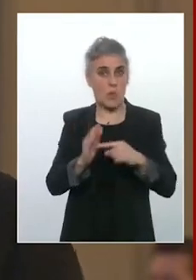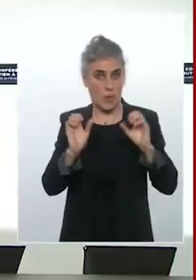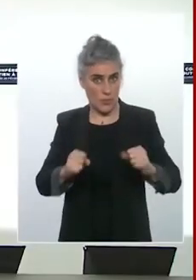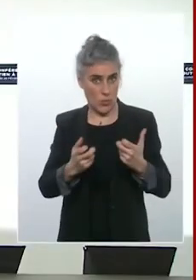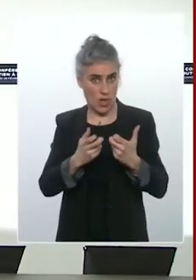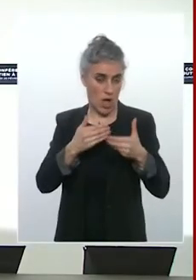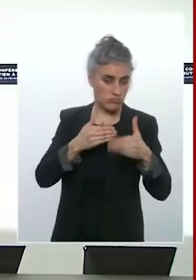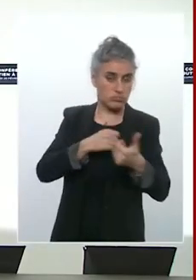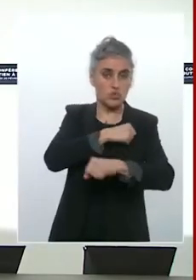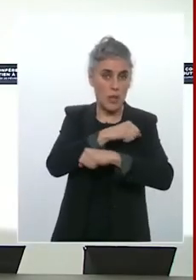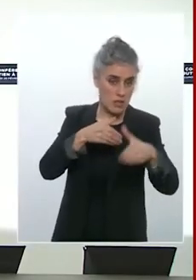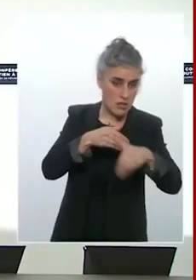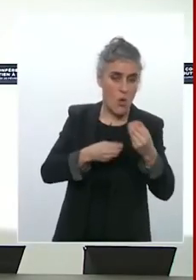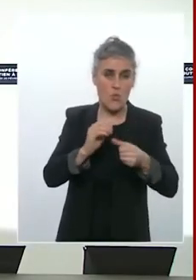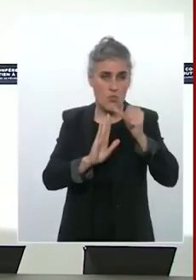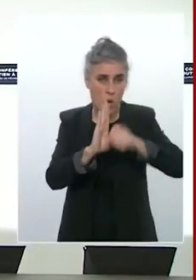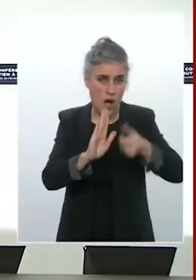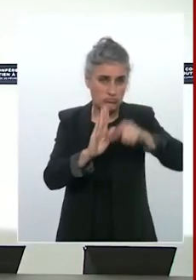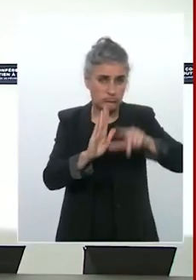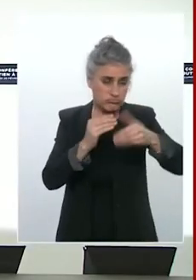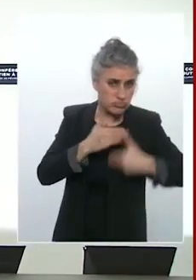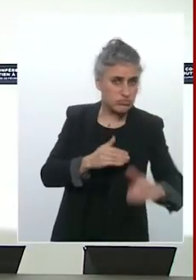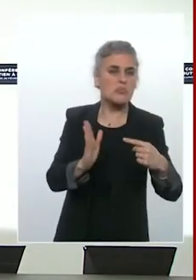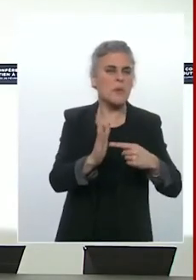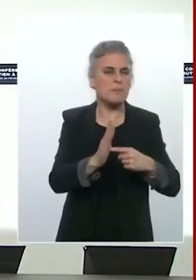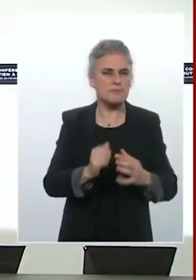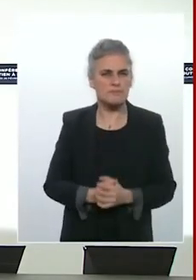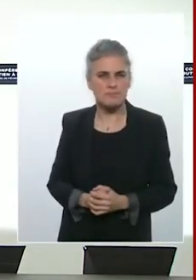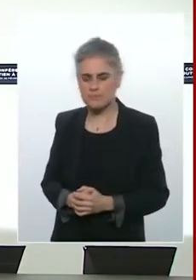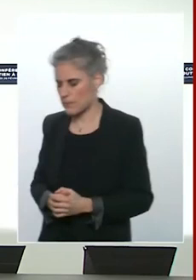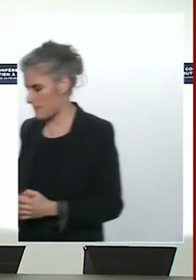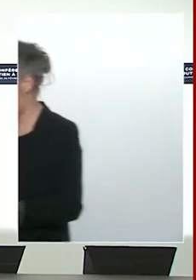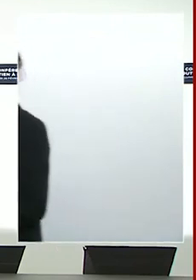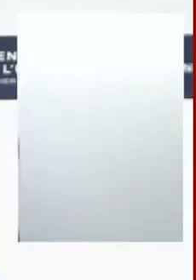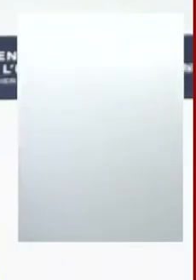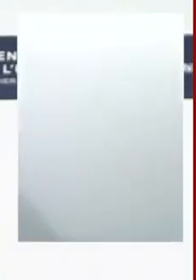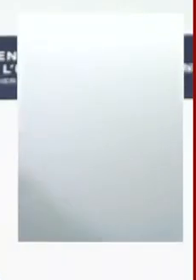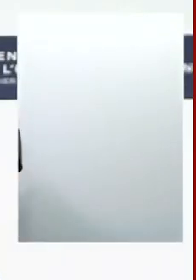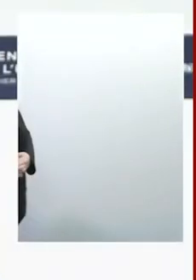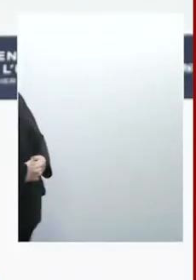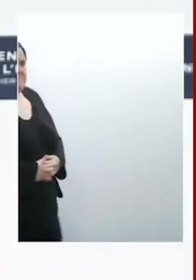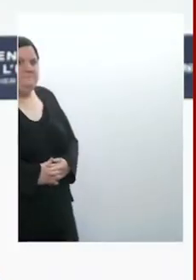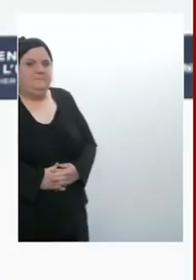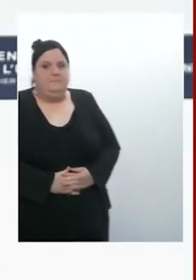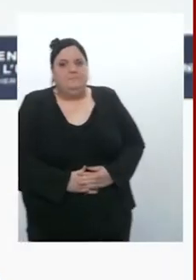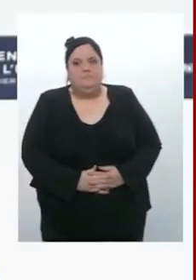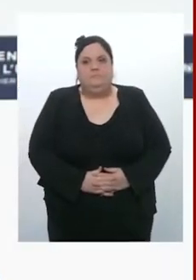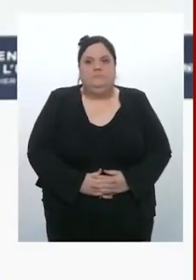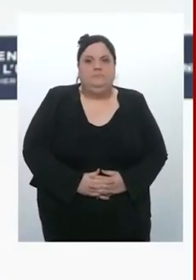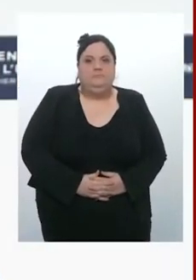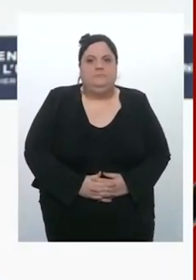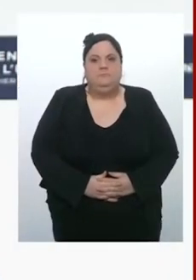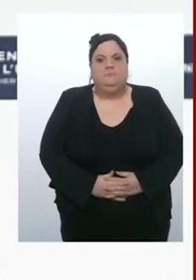mois ? Merci beaucoup. Je serai très prudent sur les chiffres qu'il s'agisse de nombre de munitions ou d'argent puisque ceux qui ont pu s'engager ces derniers mois sur ce sujet